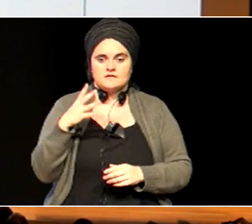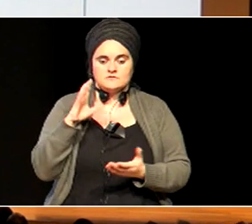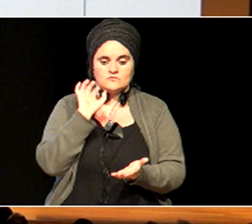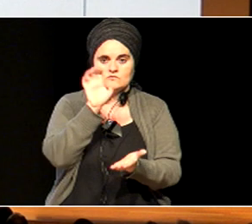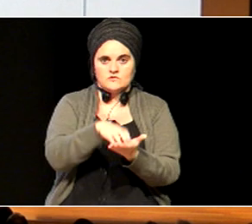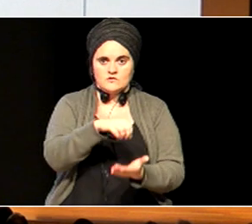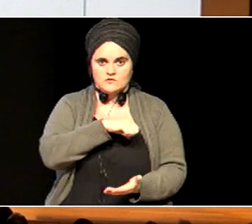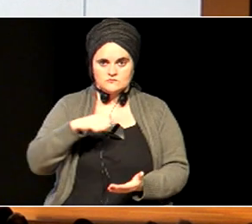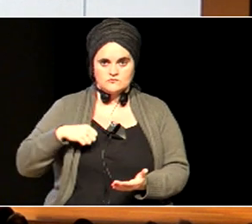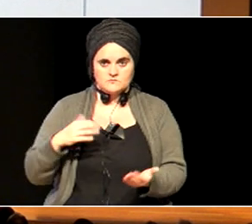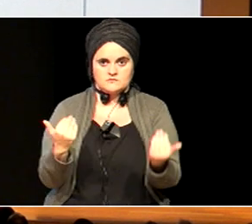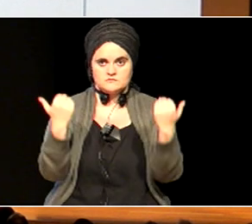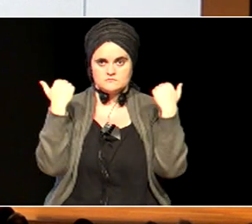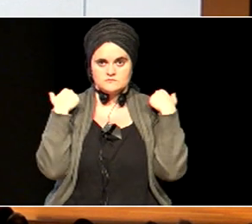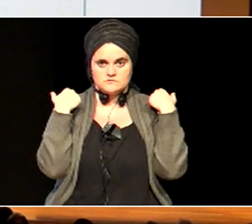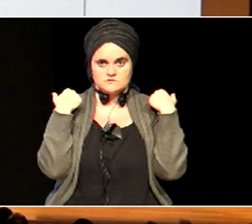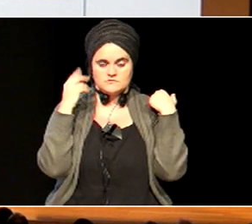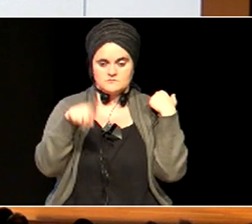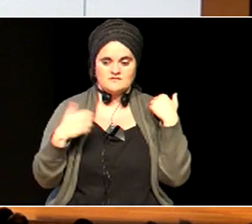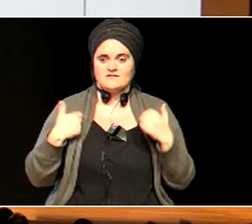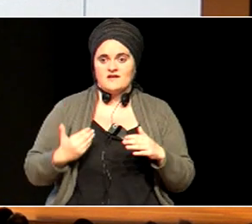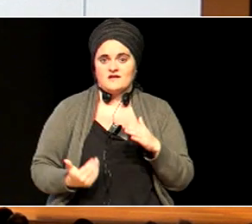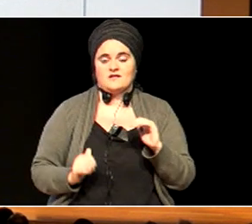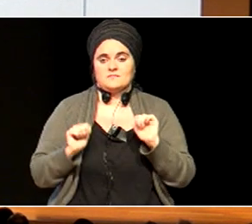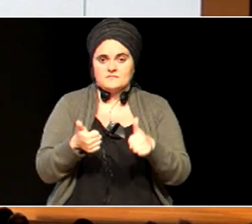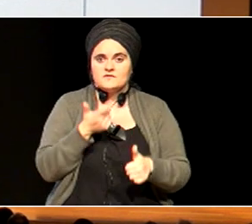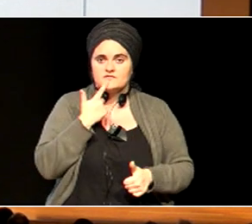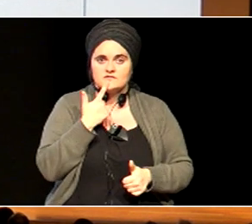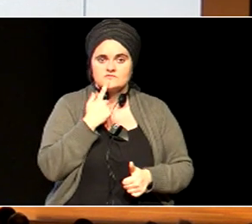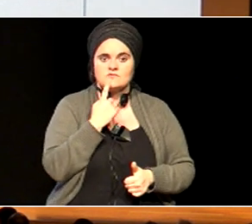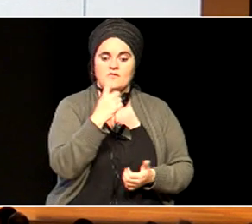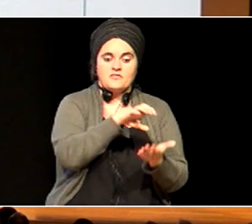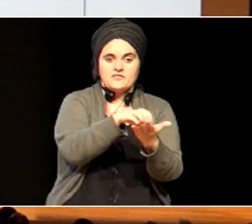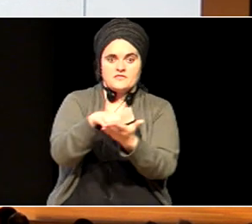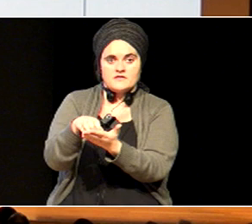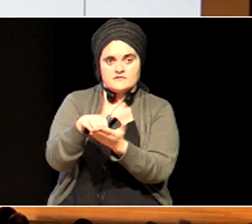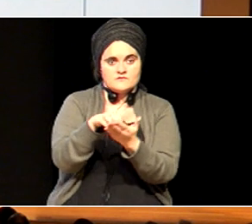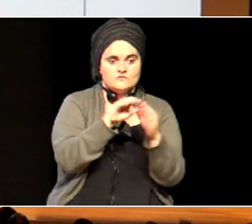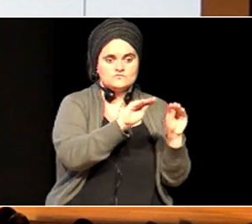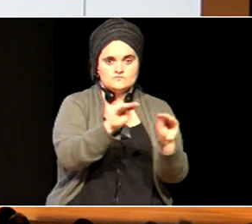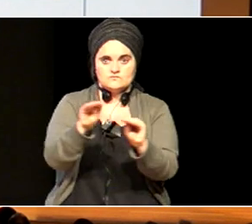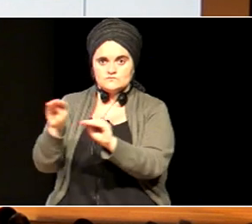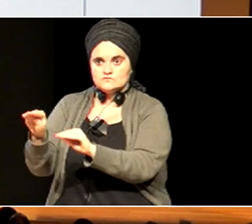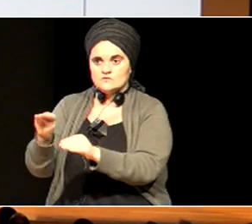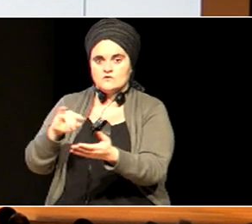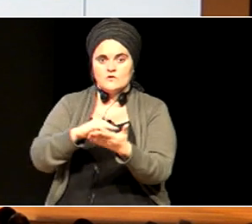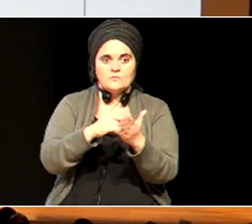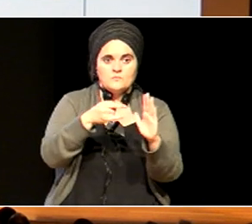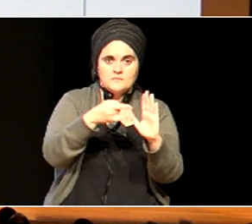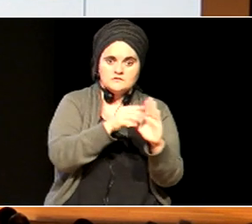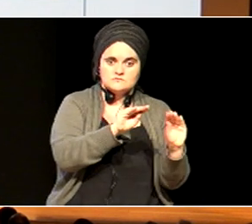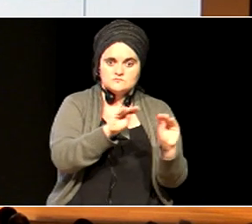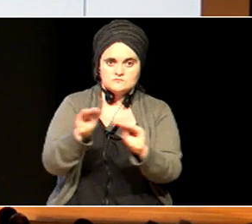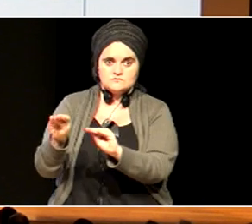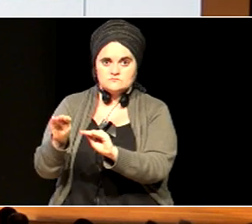eta erantzun kizuna, eta hori azieran esan dotez, ikastetze bakoitzak, plana baliogarria baldin bada, ikastetze bakoitzak